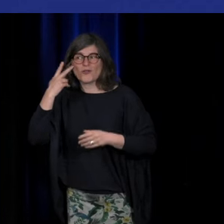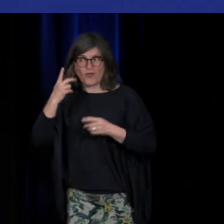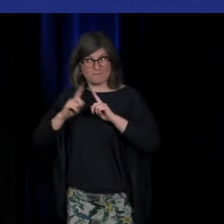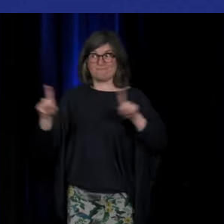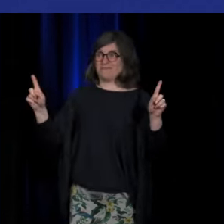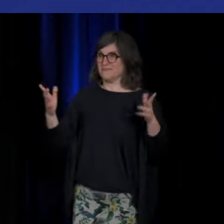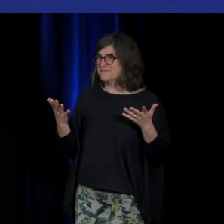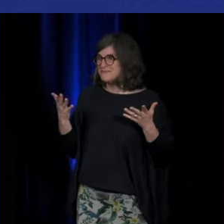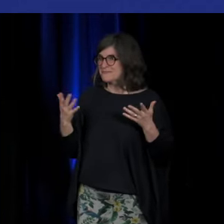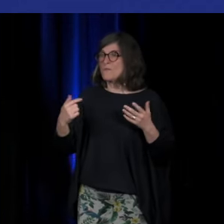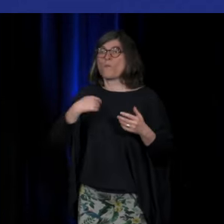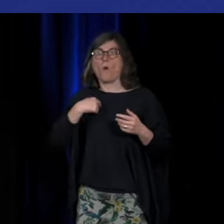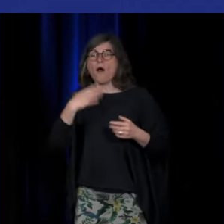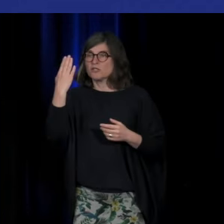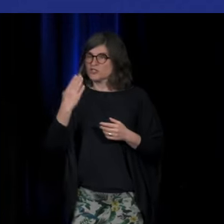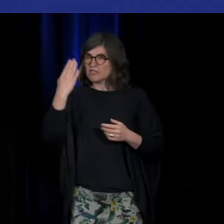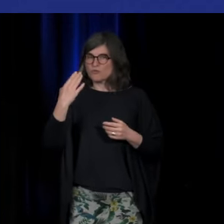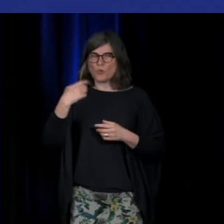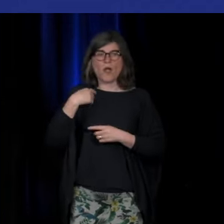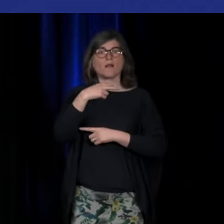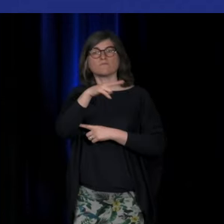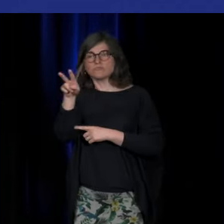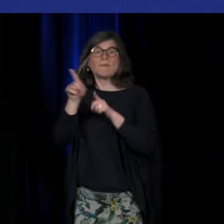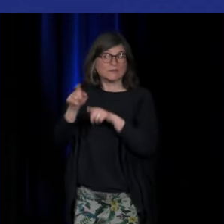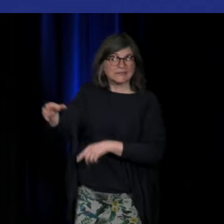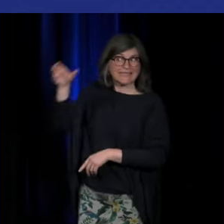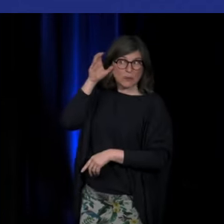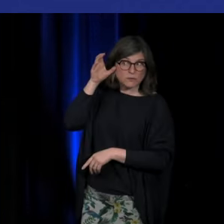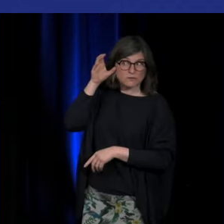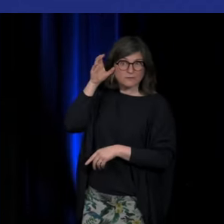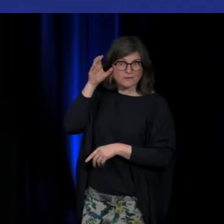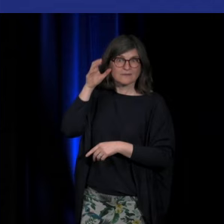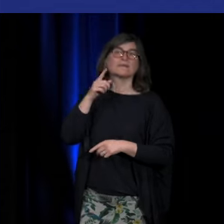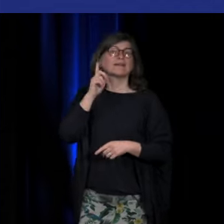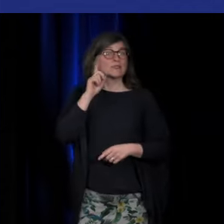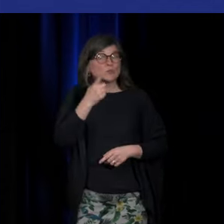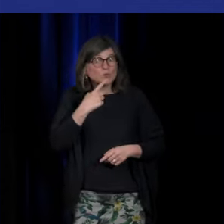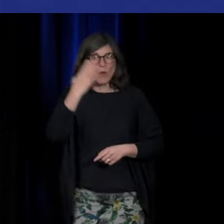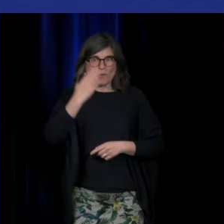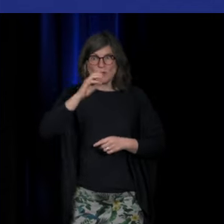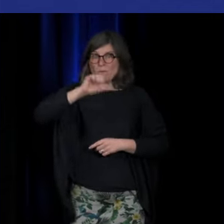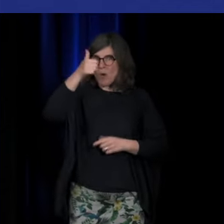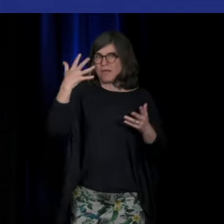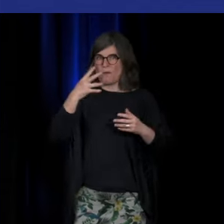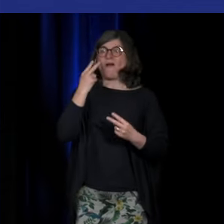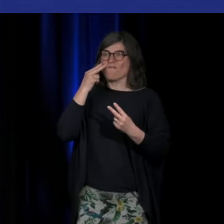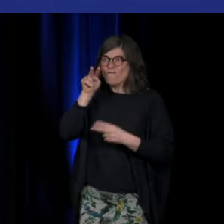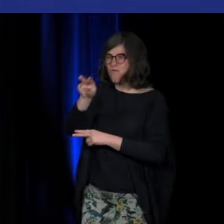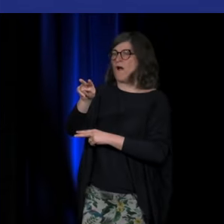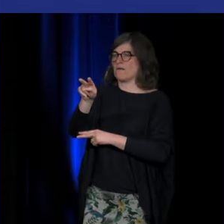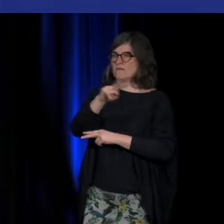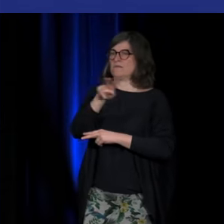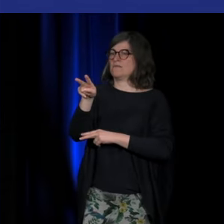Moi, j'ai besoin de voir mais d'écouter et les personnes sourdes ont besoin de voir l